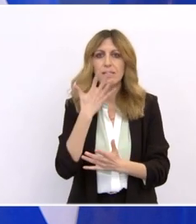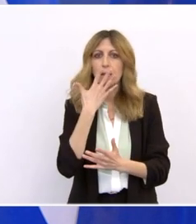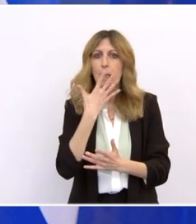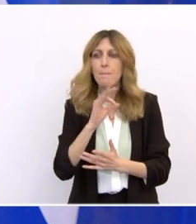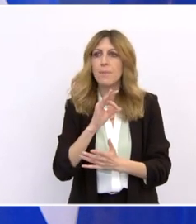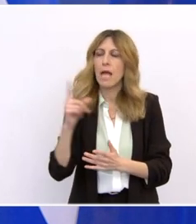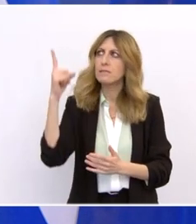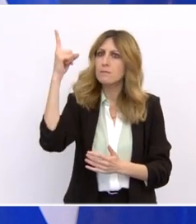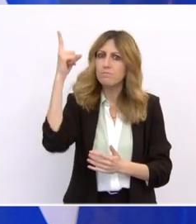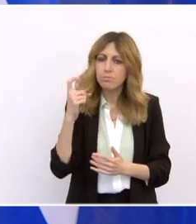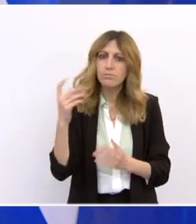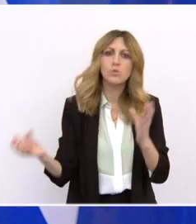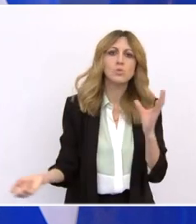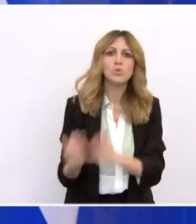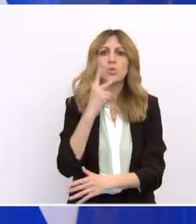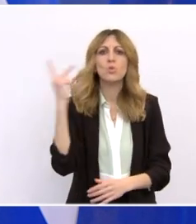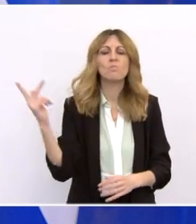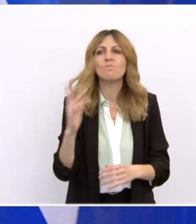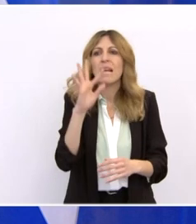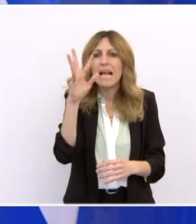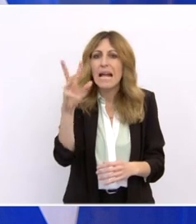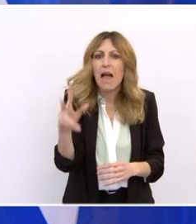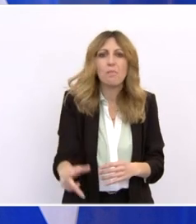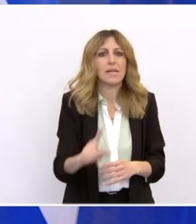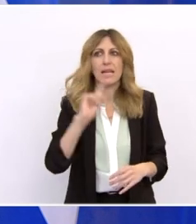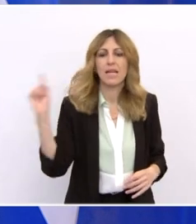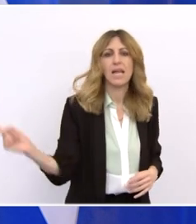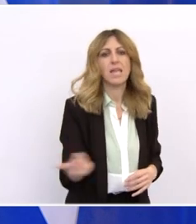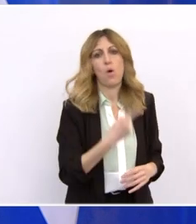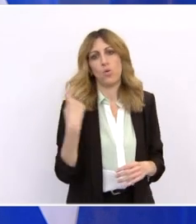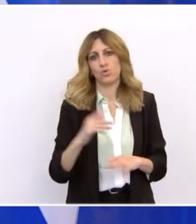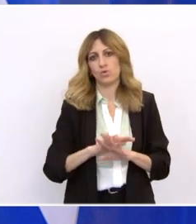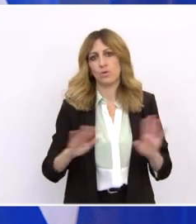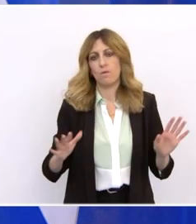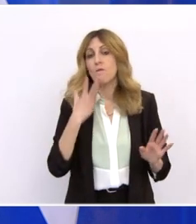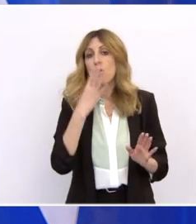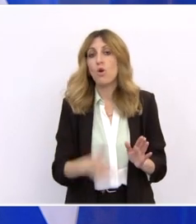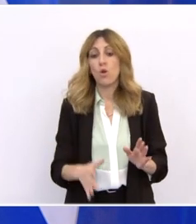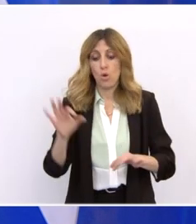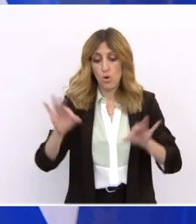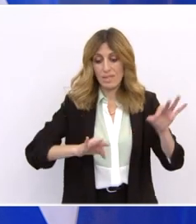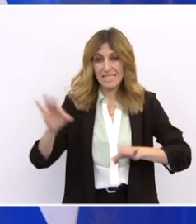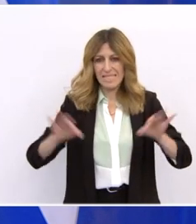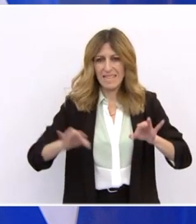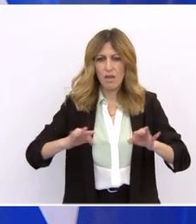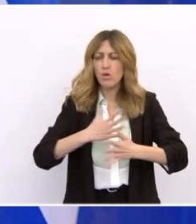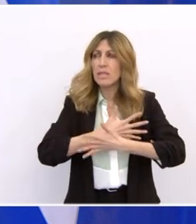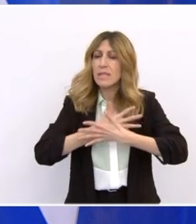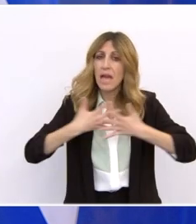Έλληνες πολίτες. Γιατί ακριβώς οι πολίτες βρίσκονται στο επίκεντρο αυτής της γιγάντιας προσπάθειας.